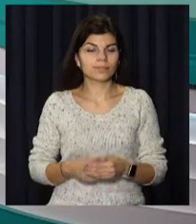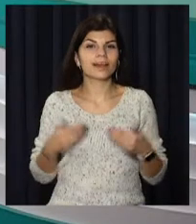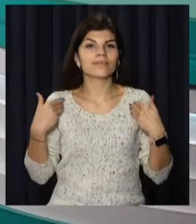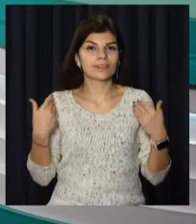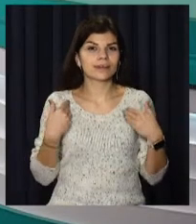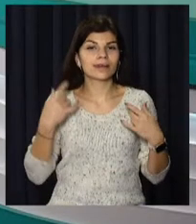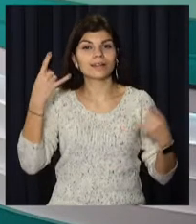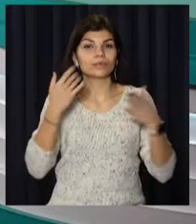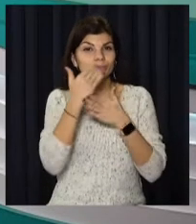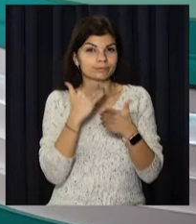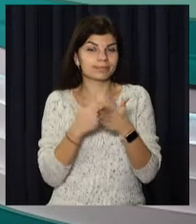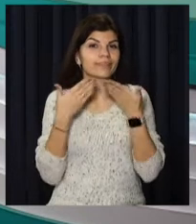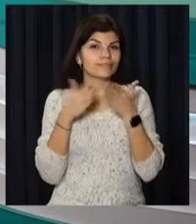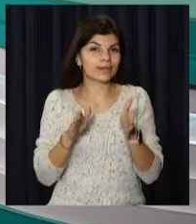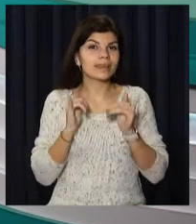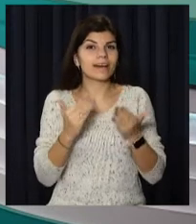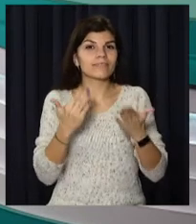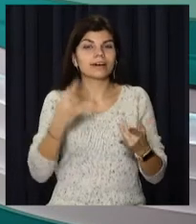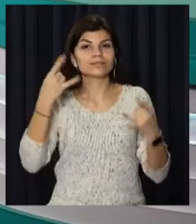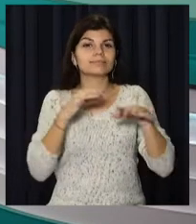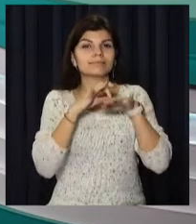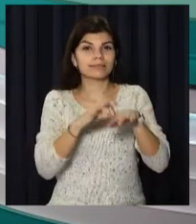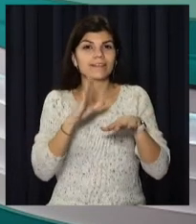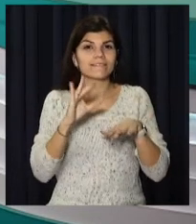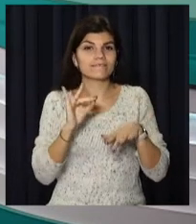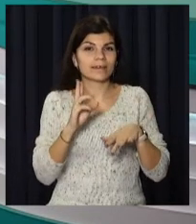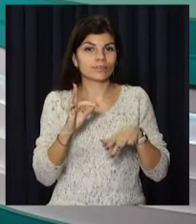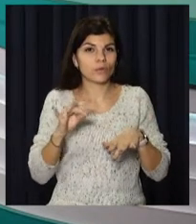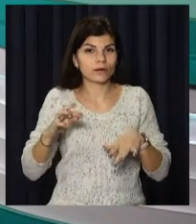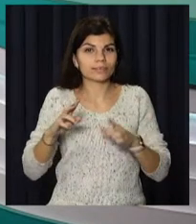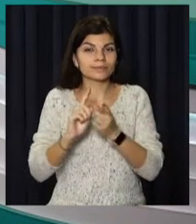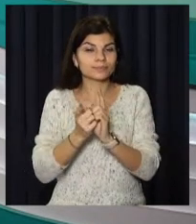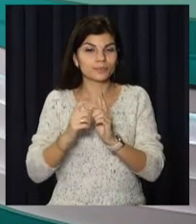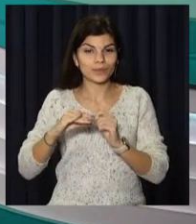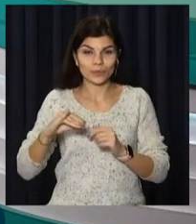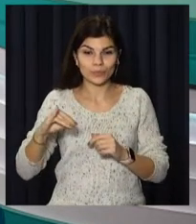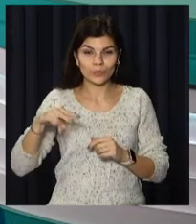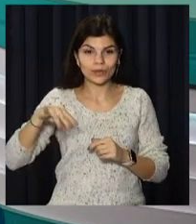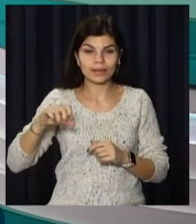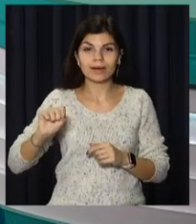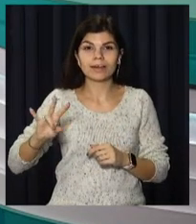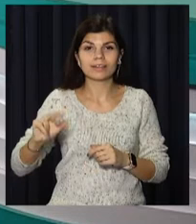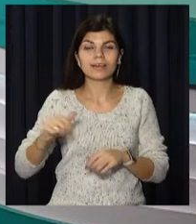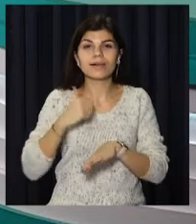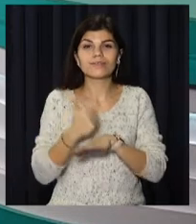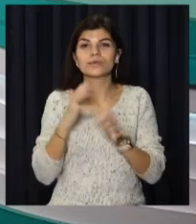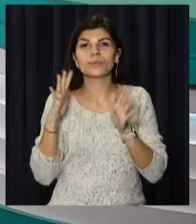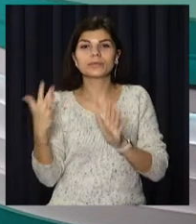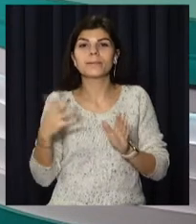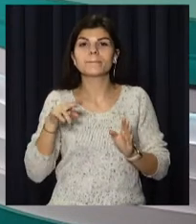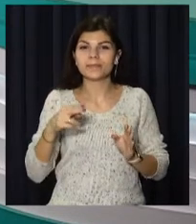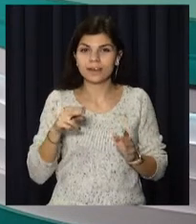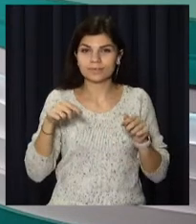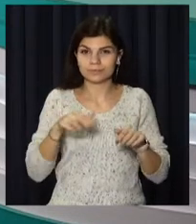Вітаю, з вами телеканал «Відкритий». Для вас у студії працює Вікторія Вахрушина та сордо-перекладачка Юліана Пуговкіна. І про головні події п